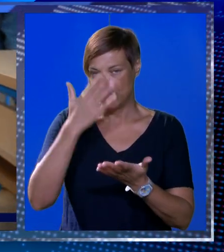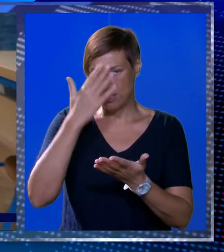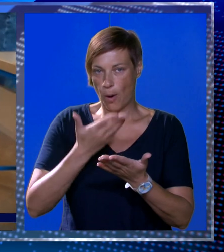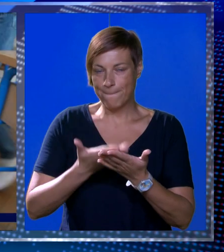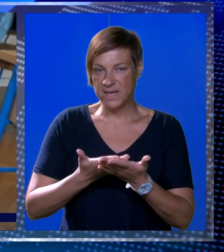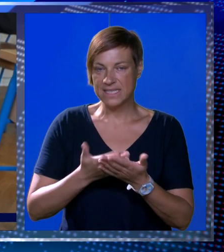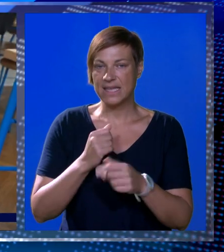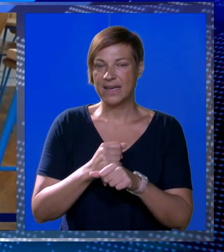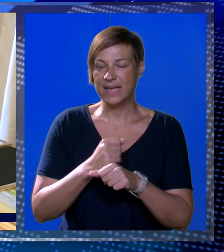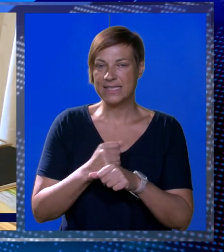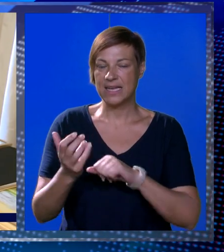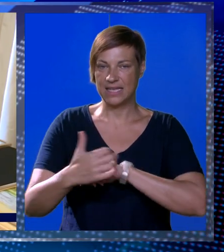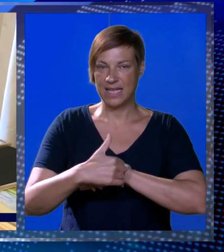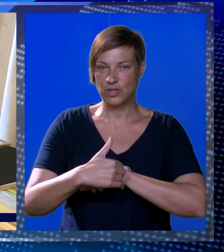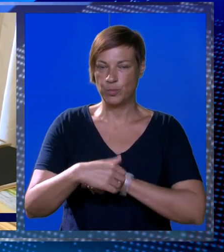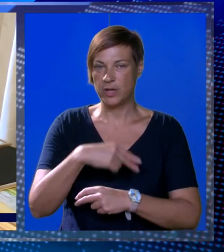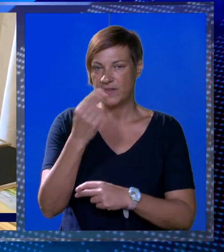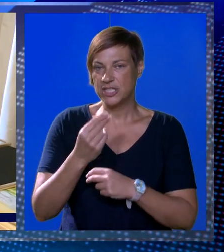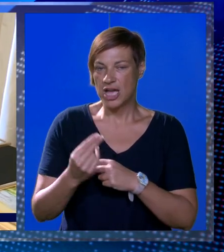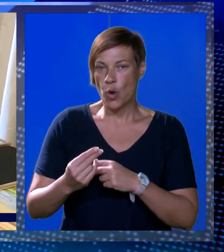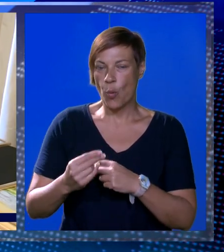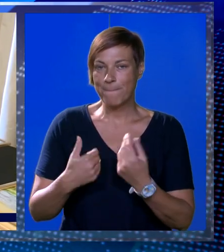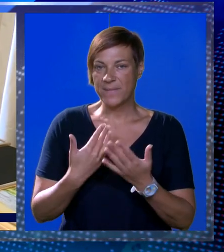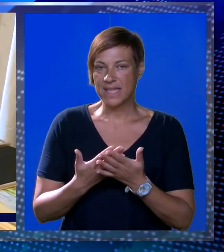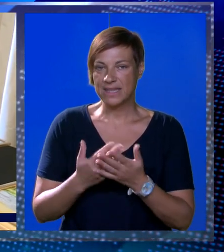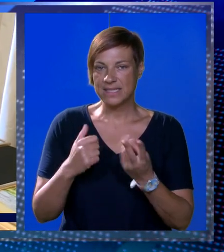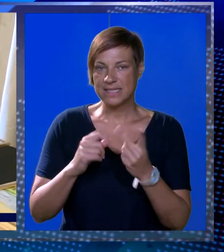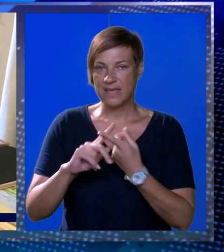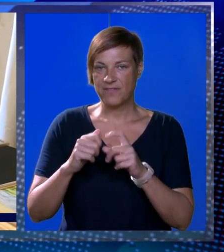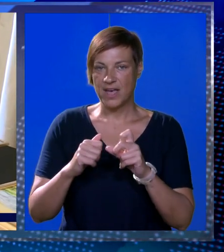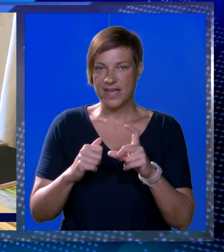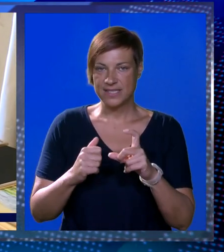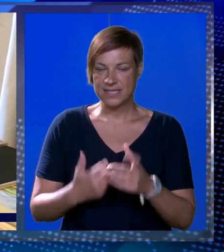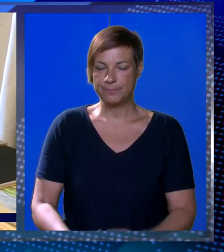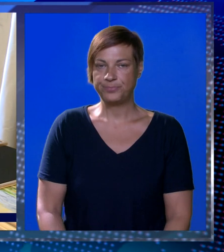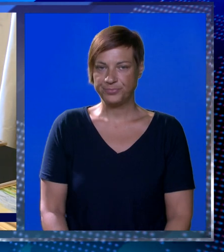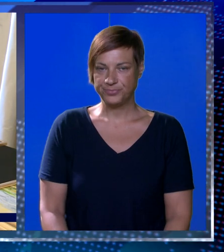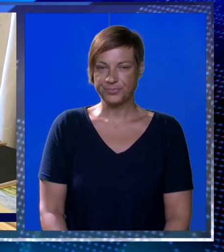dio priznanja, izradila je Dubrovačka akademska umjetnica Petra Farac.